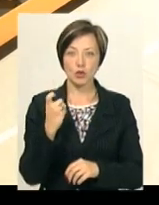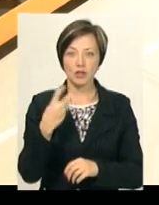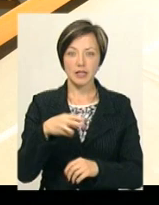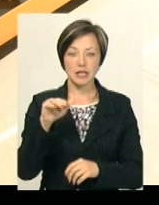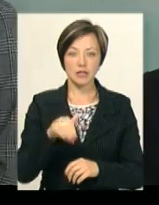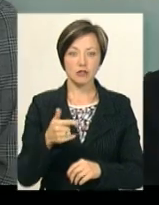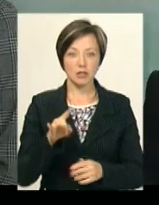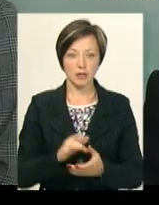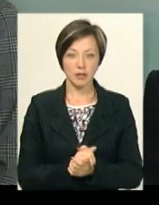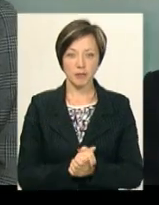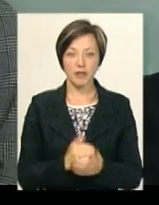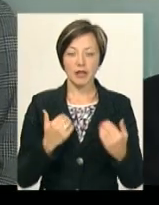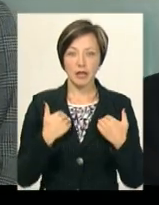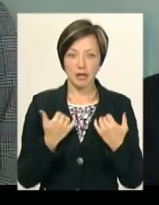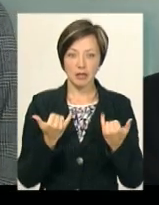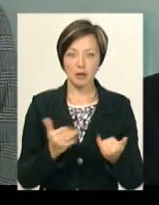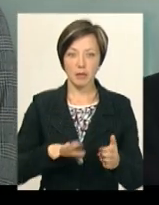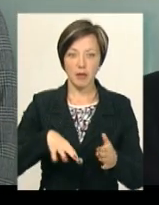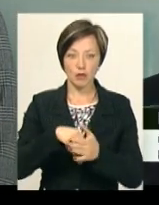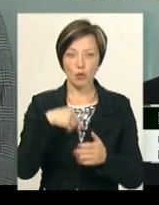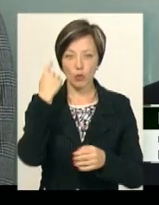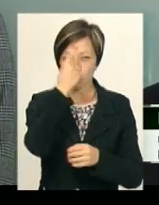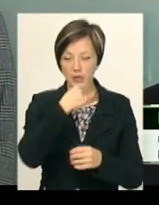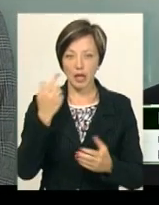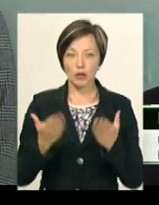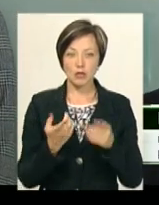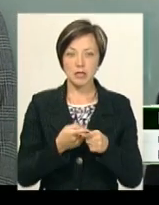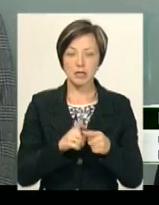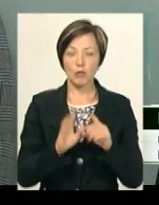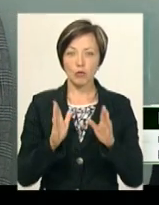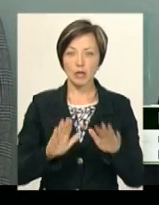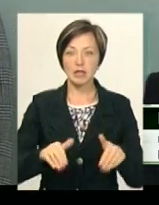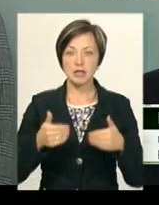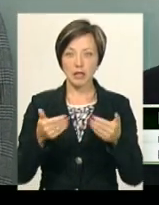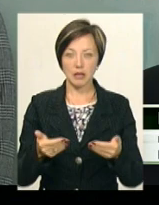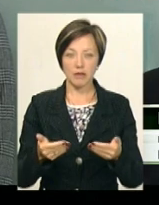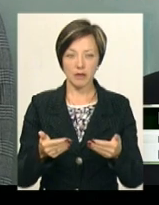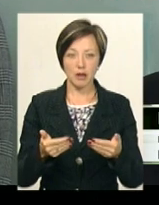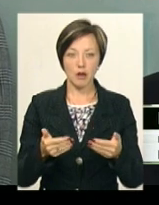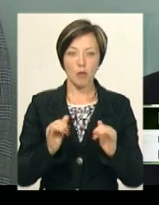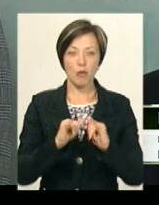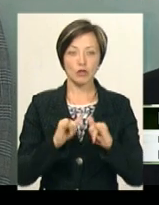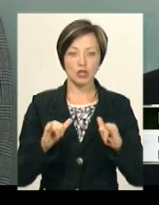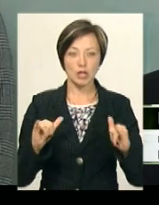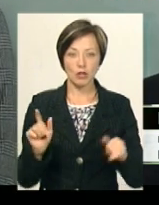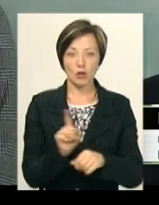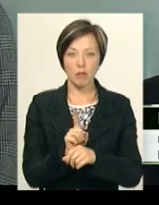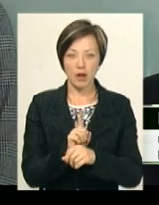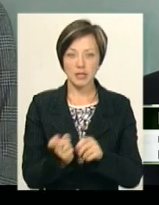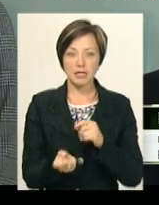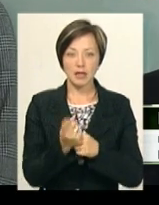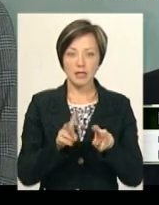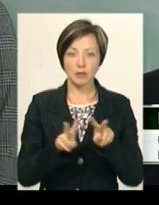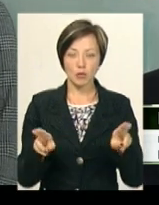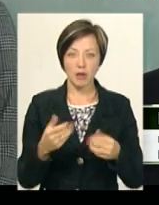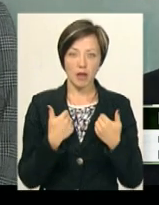тисяч гривень. Я на цей раз плачу сам особисто, і якщо це буде ініціатива поширена і нормально, з'являться такі